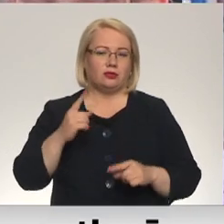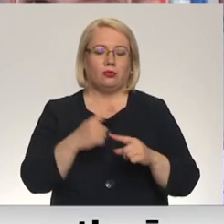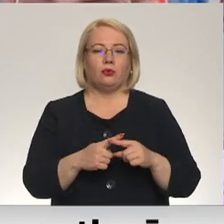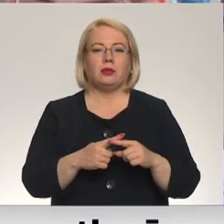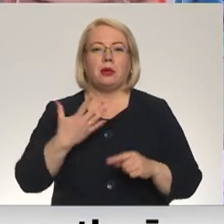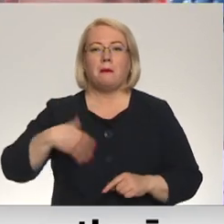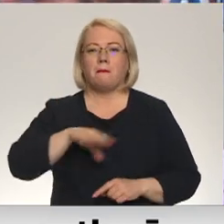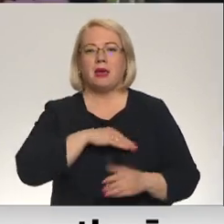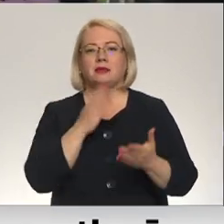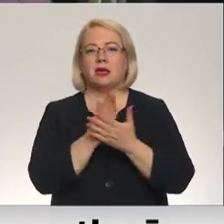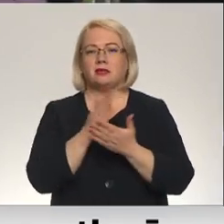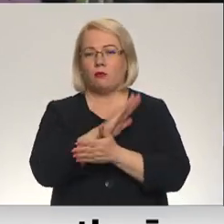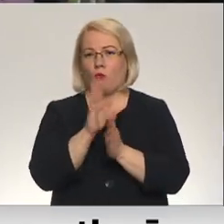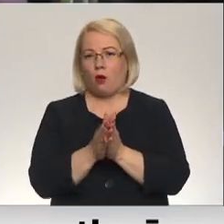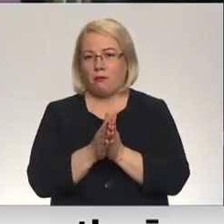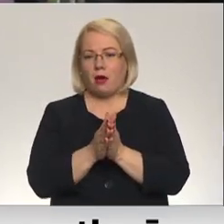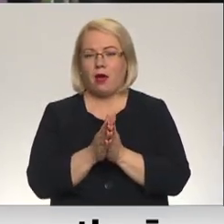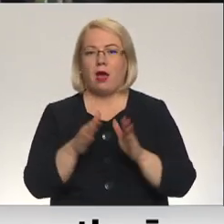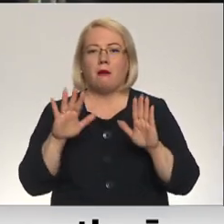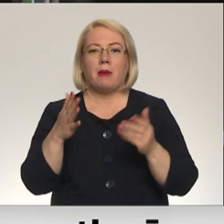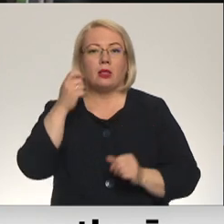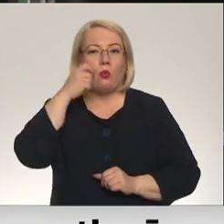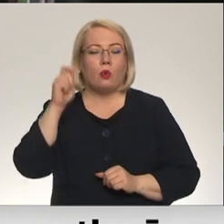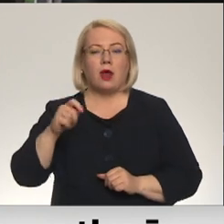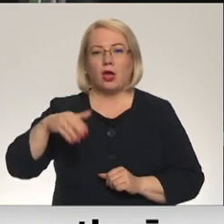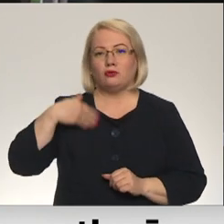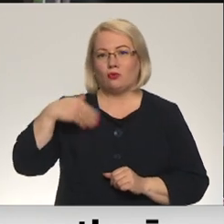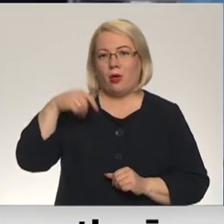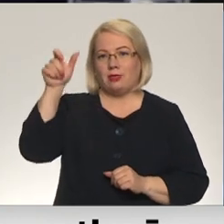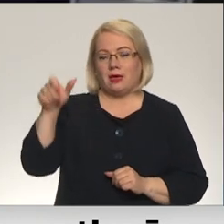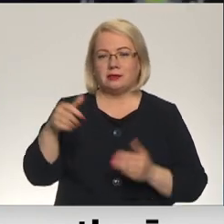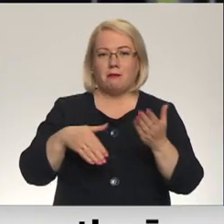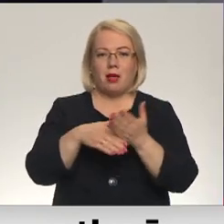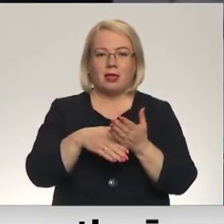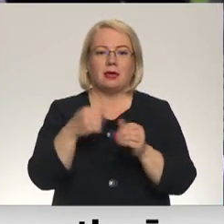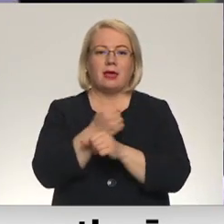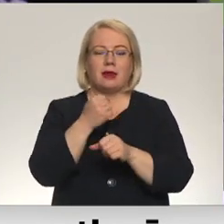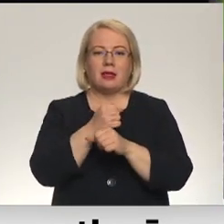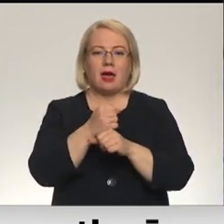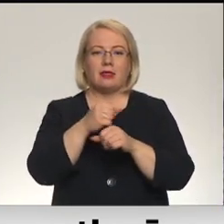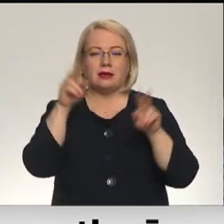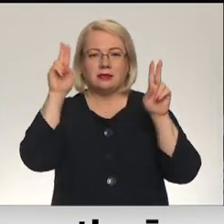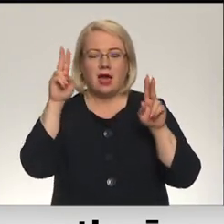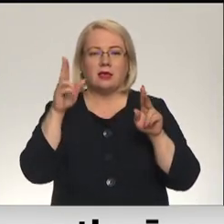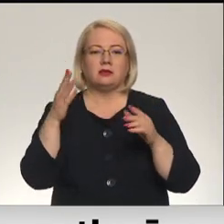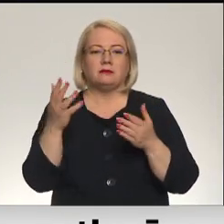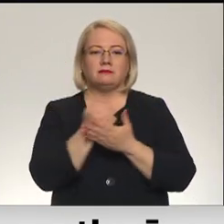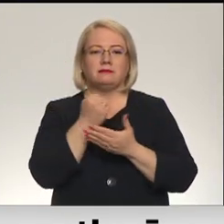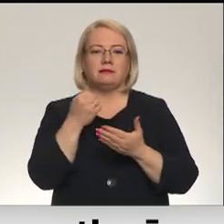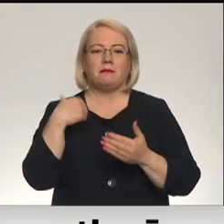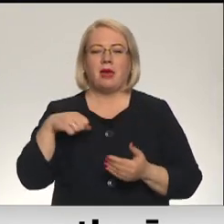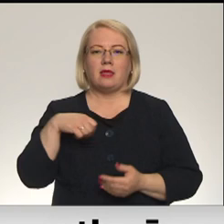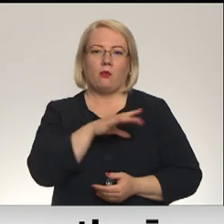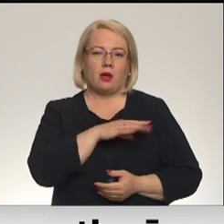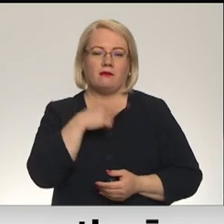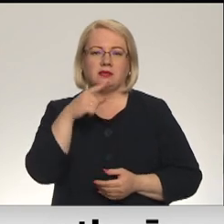mēs esam kopā. Savukārt, ukraiņu skolnieces Polīnas darbinātais zaķis turpmāk māju vietu radīs pie skolnieces sogrē. Tas ir